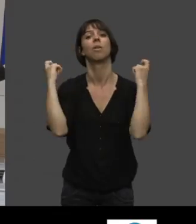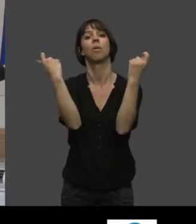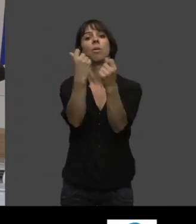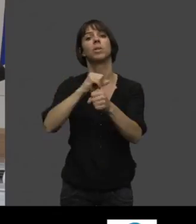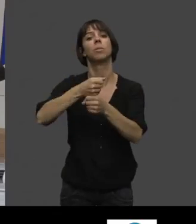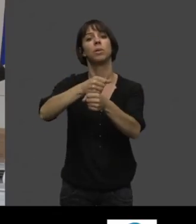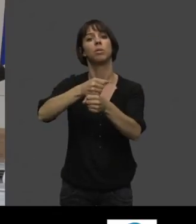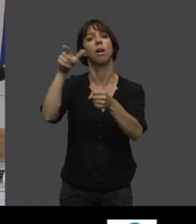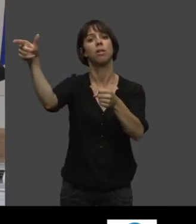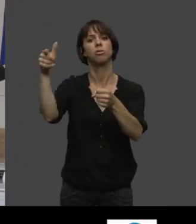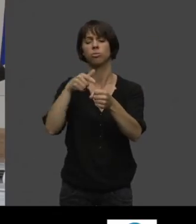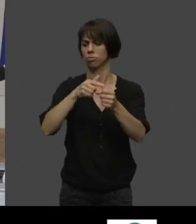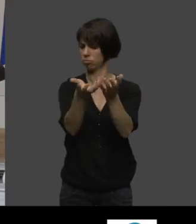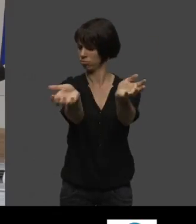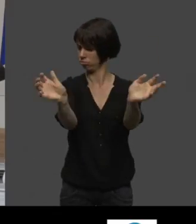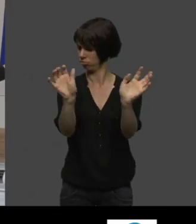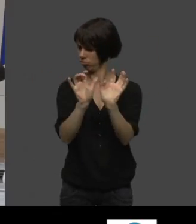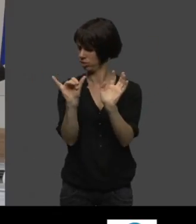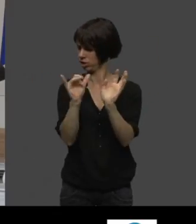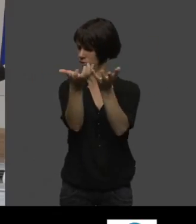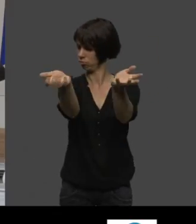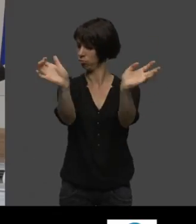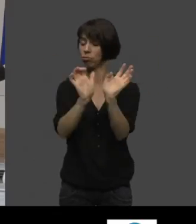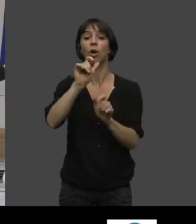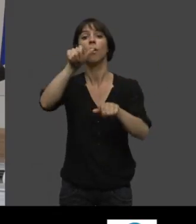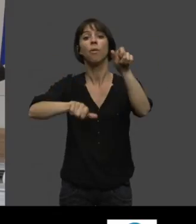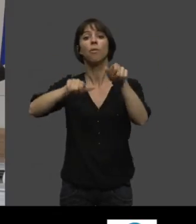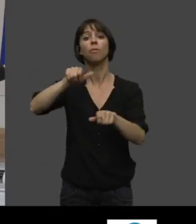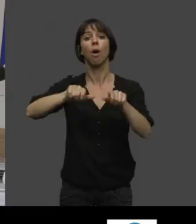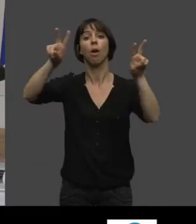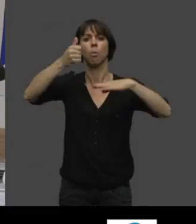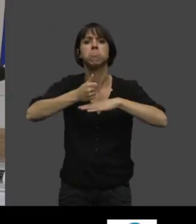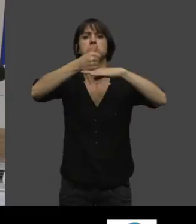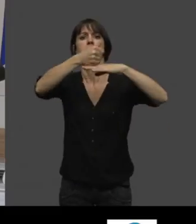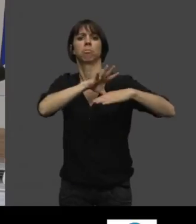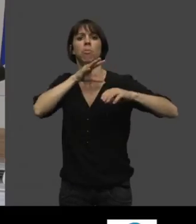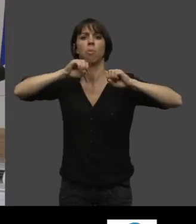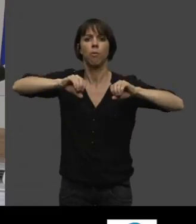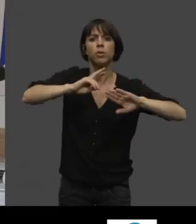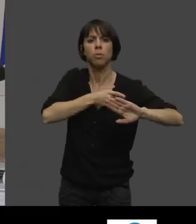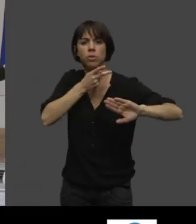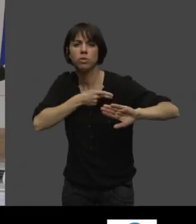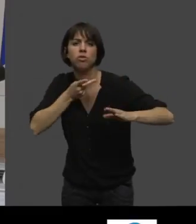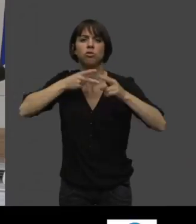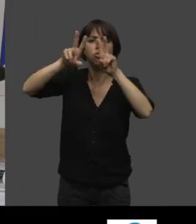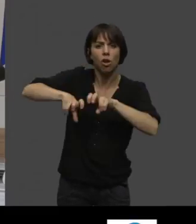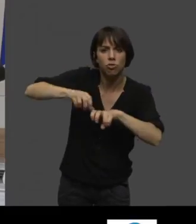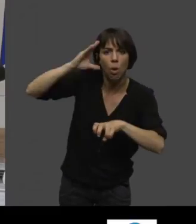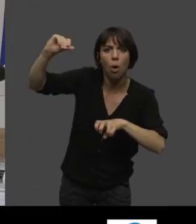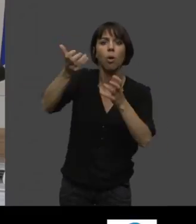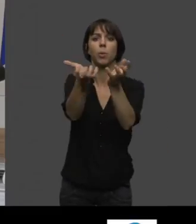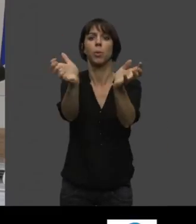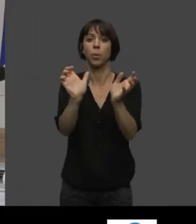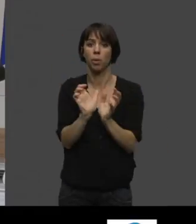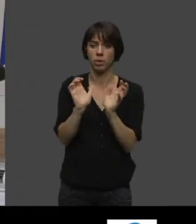avec une vingtaine de professeurs de médecine, de chercheurs, enfin, etc., qui a débouché sur un livre blanc